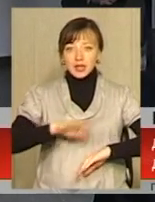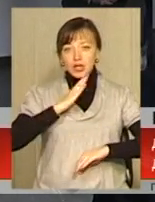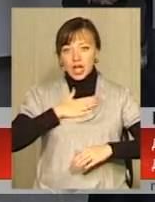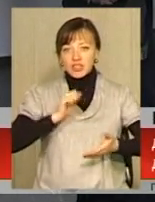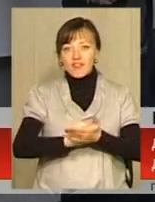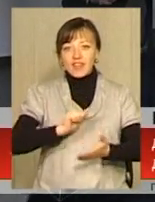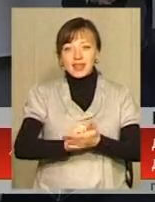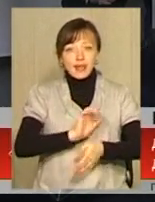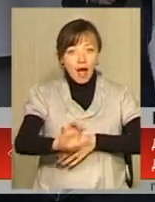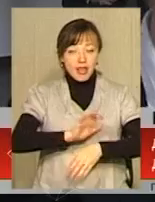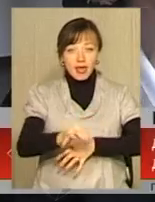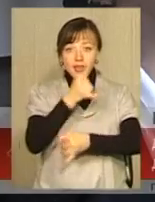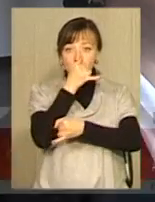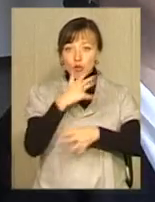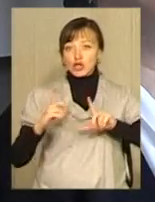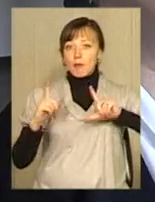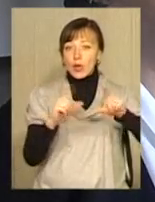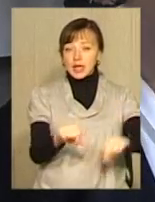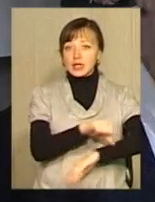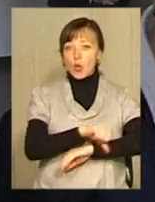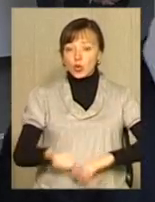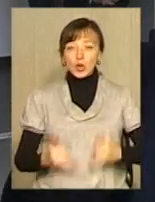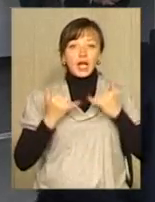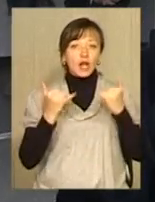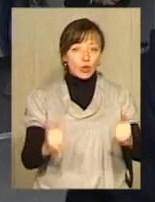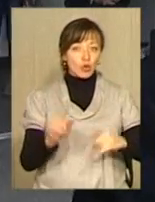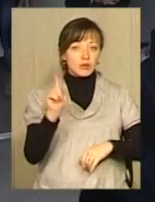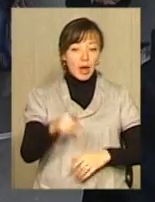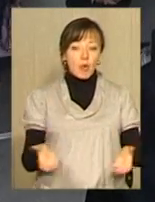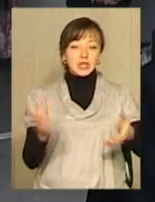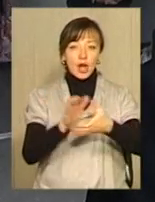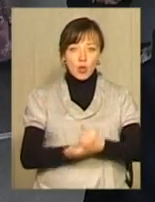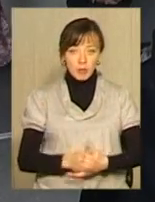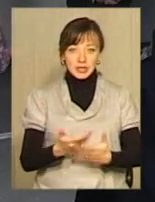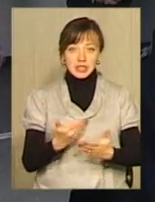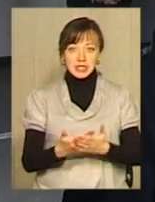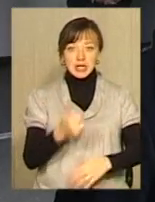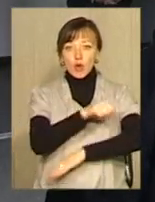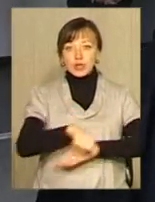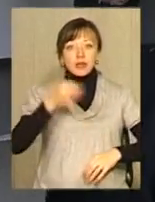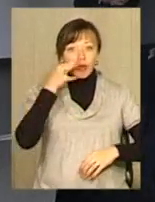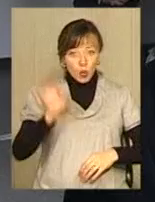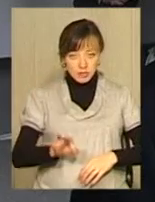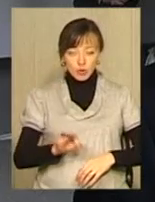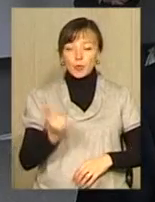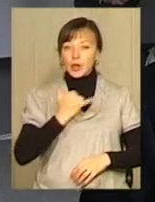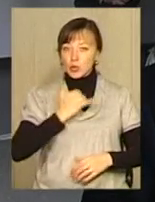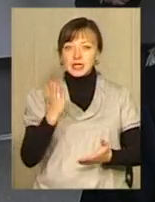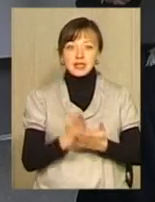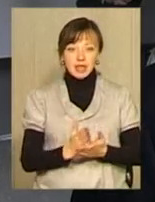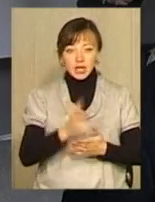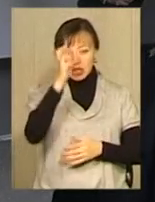видання. Він не може поїхати за кордон, щоб ознайомитися з заробіжним досвідом. У нас є